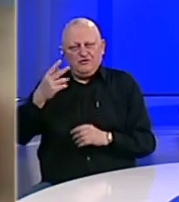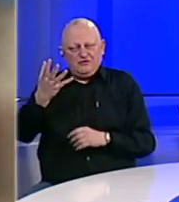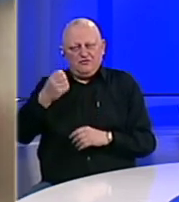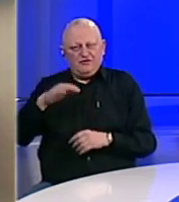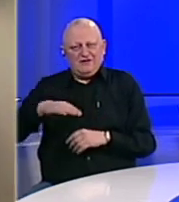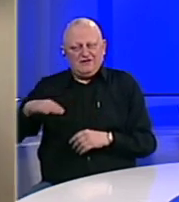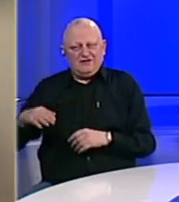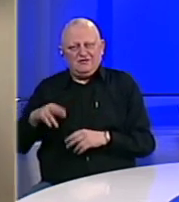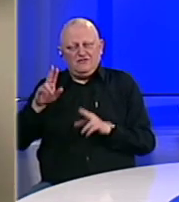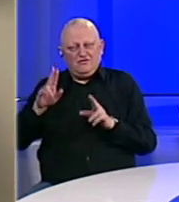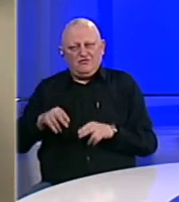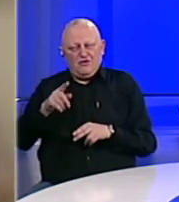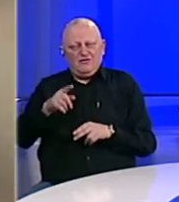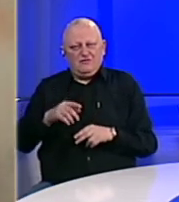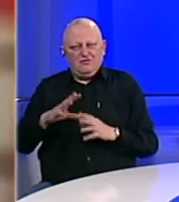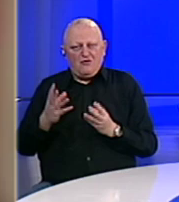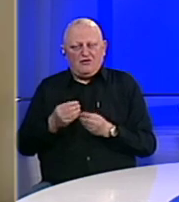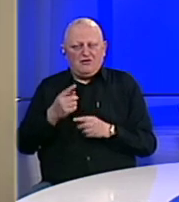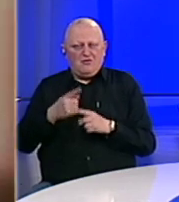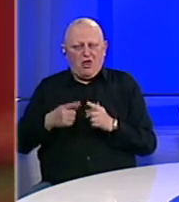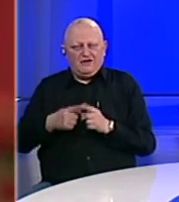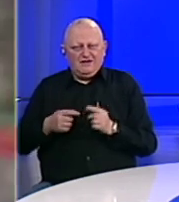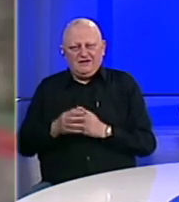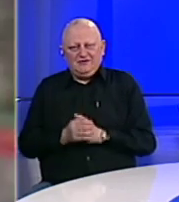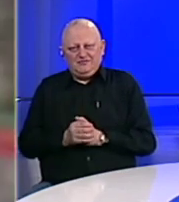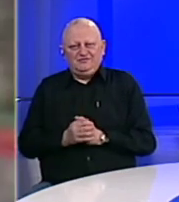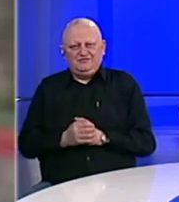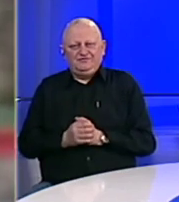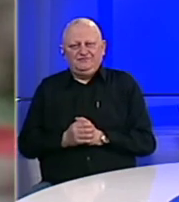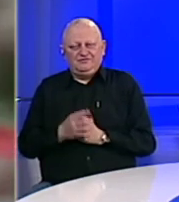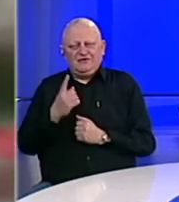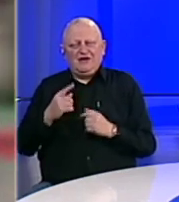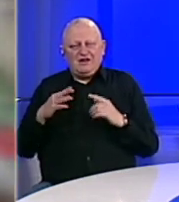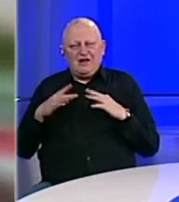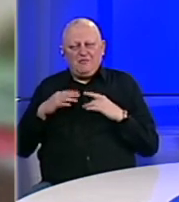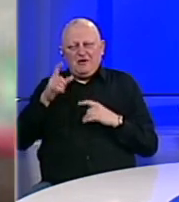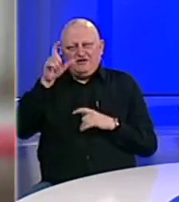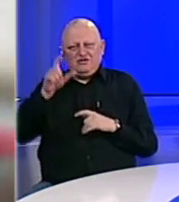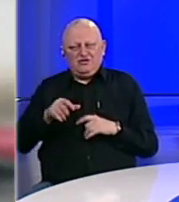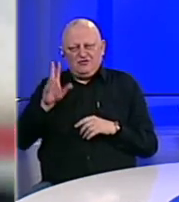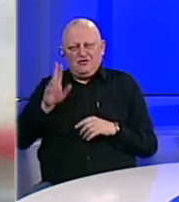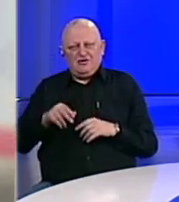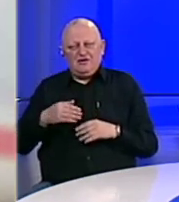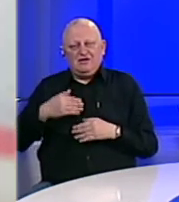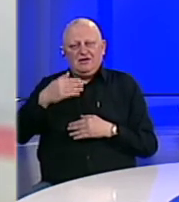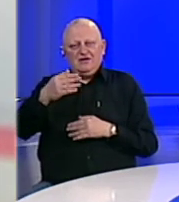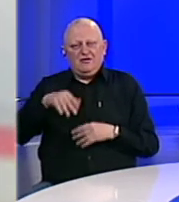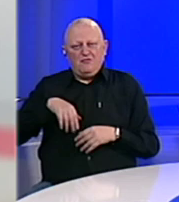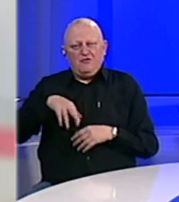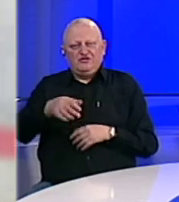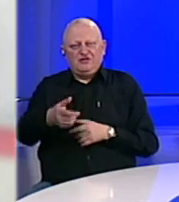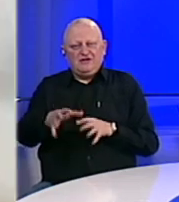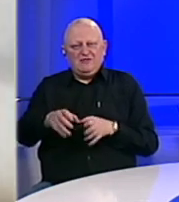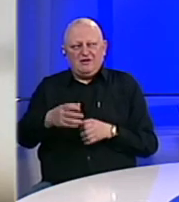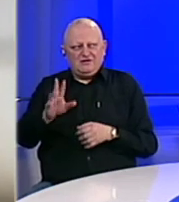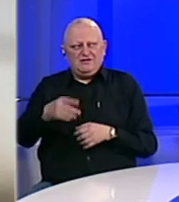preuzeti djeca. Moglo bi ih ovo okupirati barem pola sata. Jedna penzionerka je pokazala da može na daljinski prošetati psa.